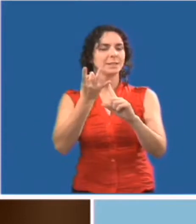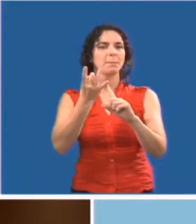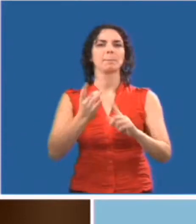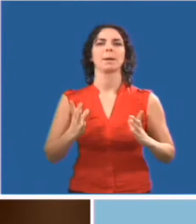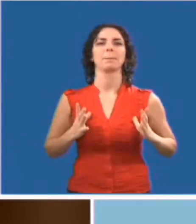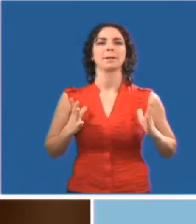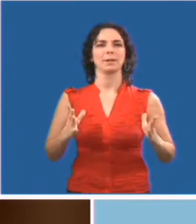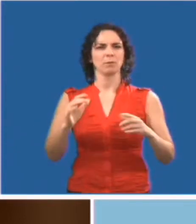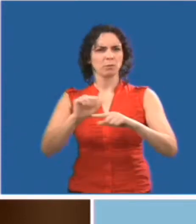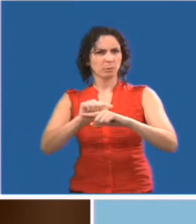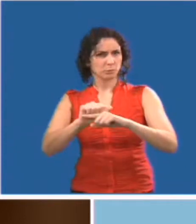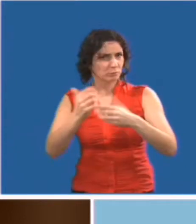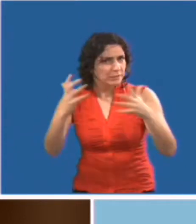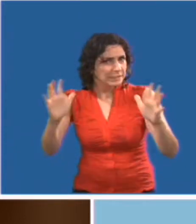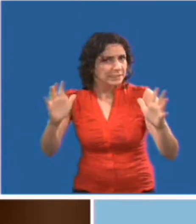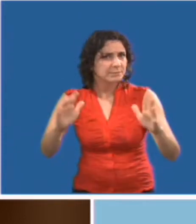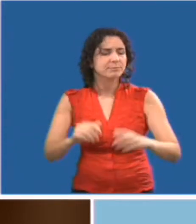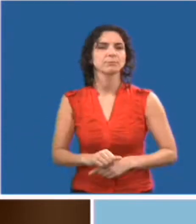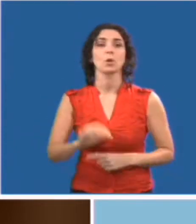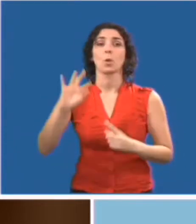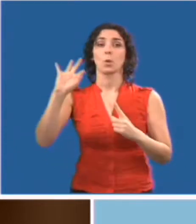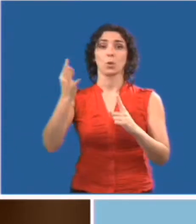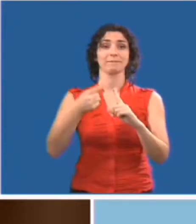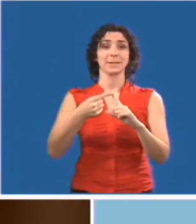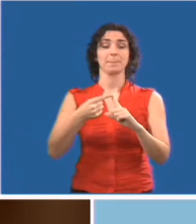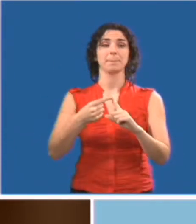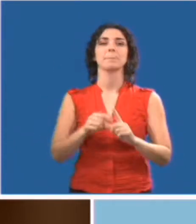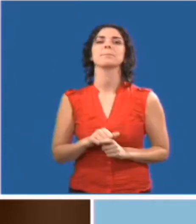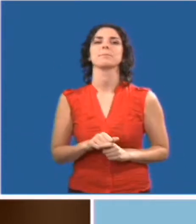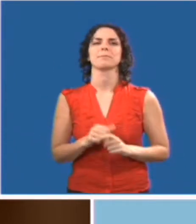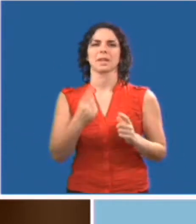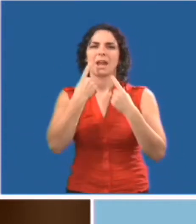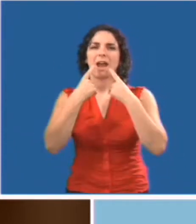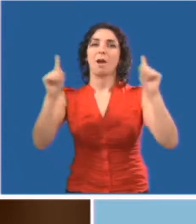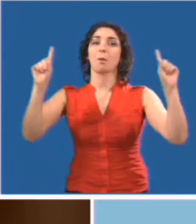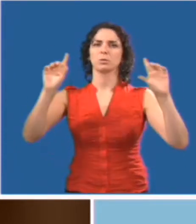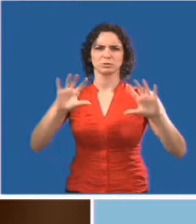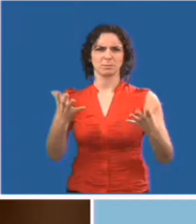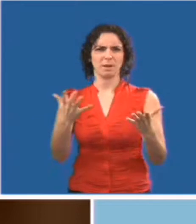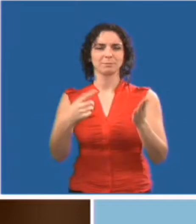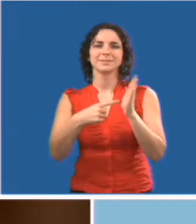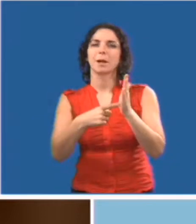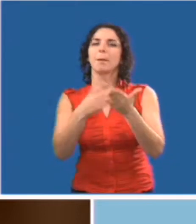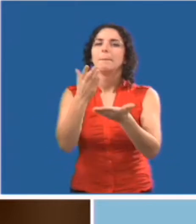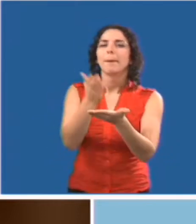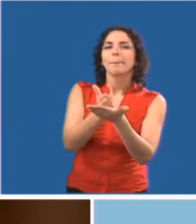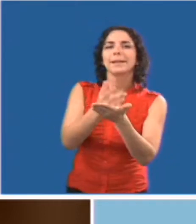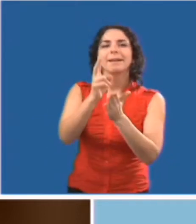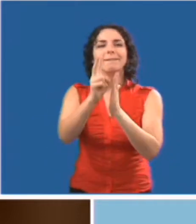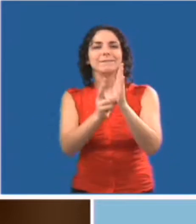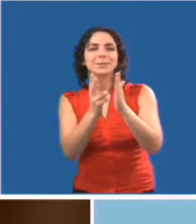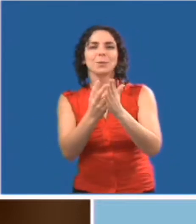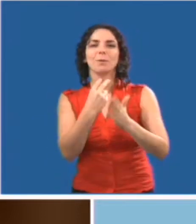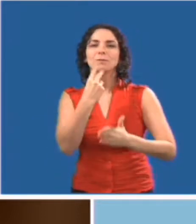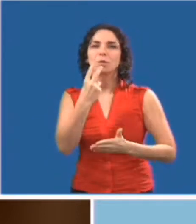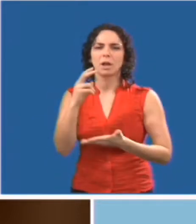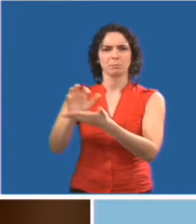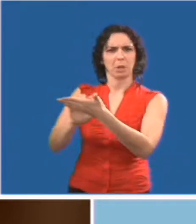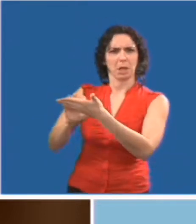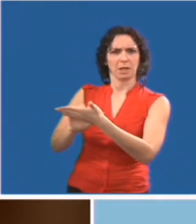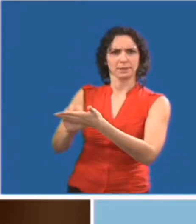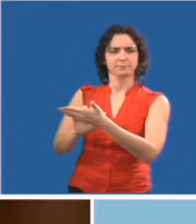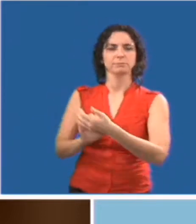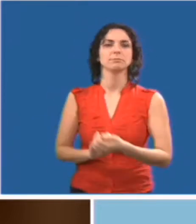Avis d'annulation Demandez d'être informé à l'avance en cas d'accommodement complexe requis